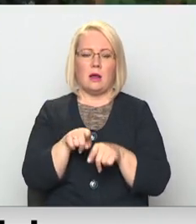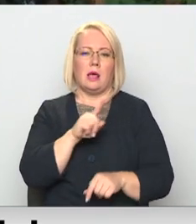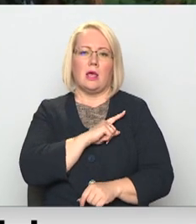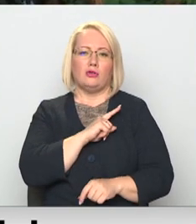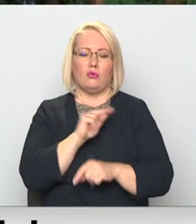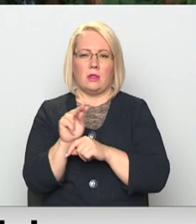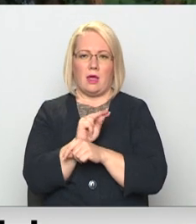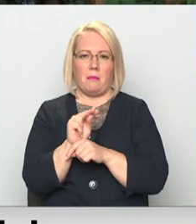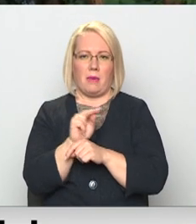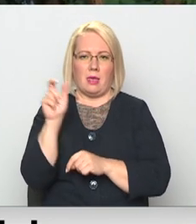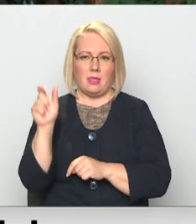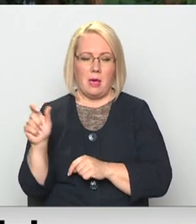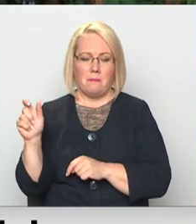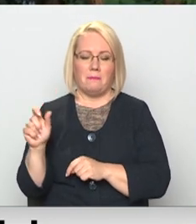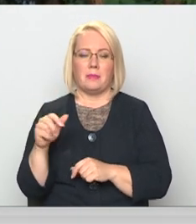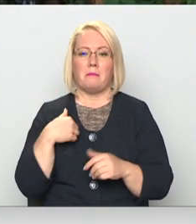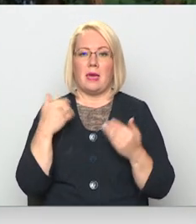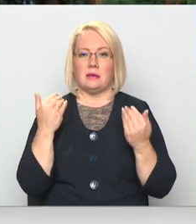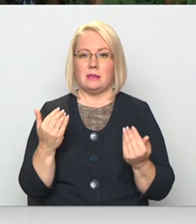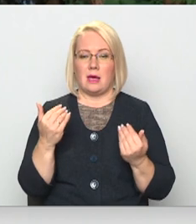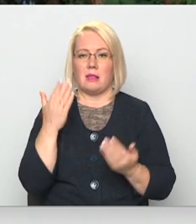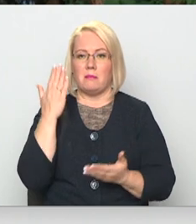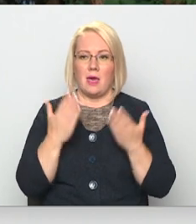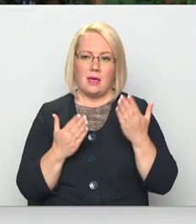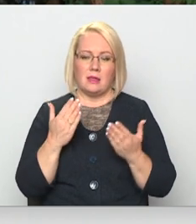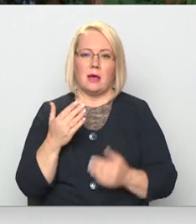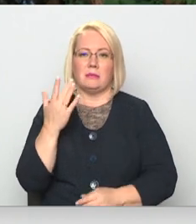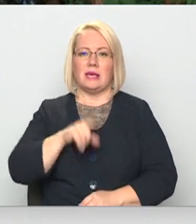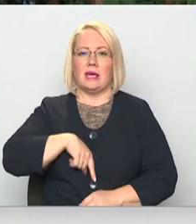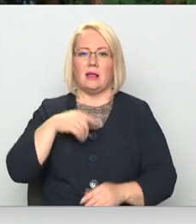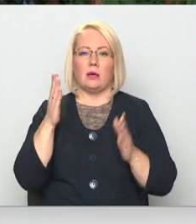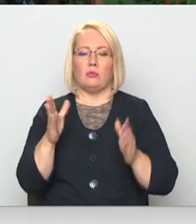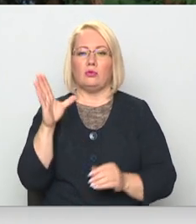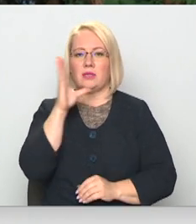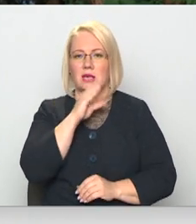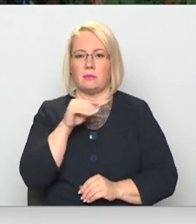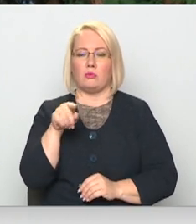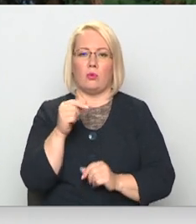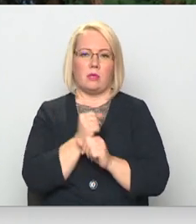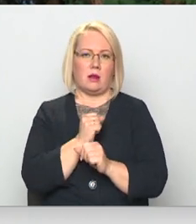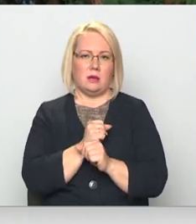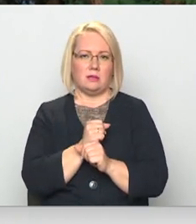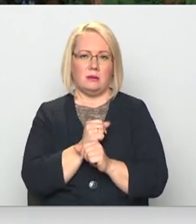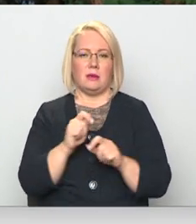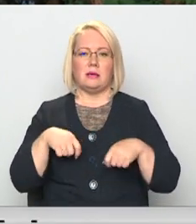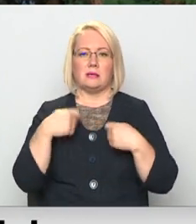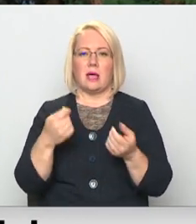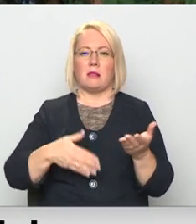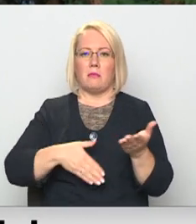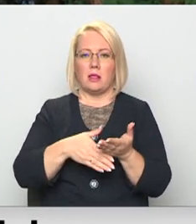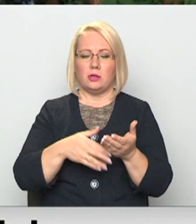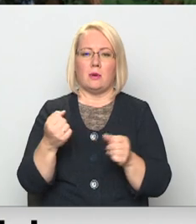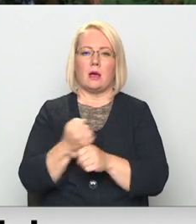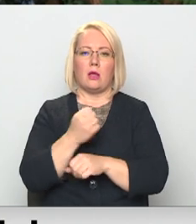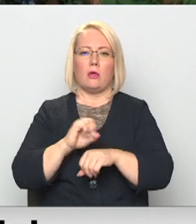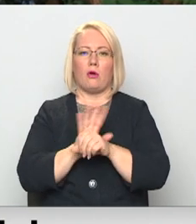terapeitiem. Šobrīd mēs mēģinam, un cik ilgi būs iespējams, to arī darīsim, sniegt palīdzību gan